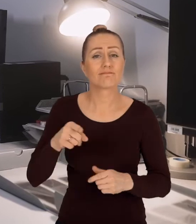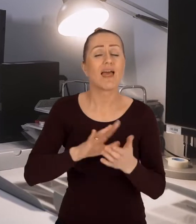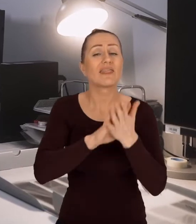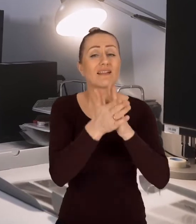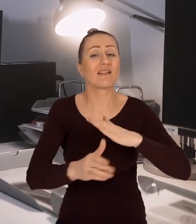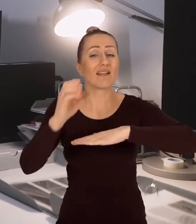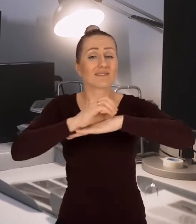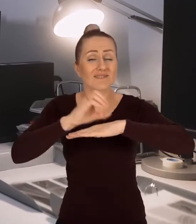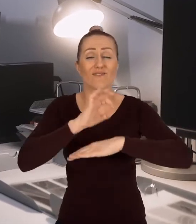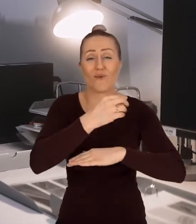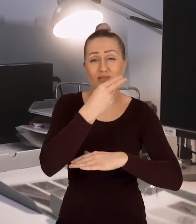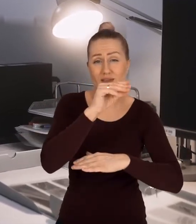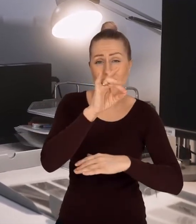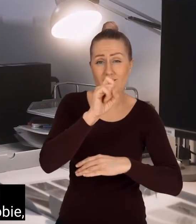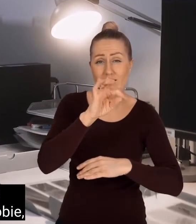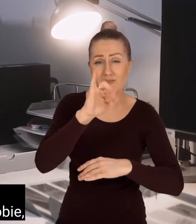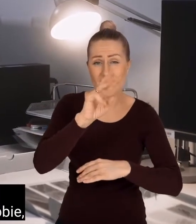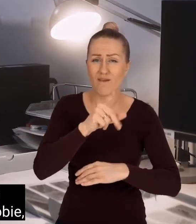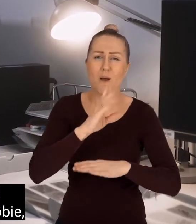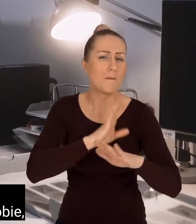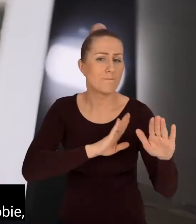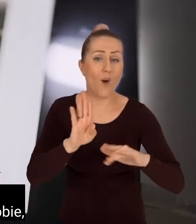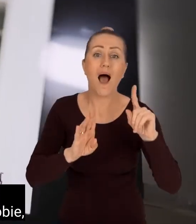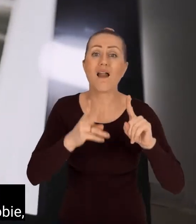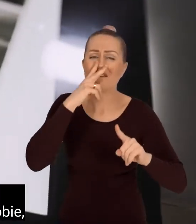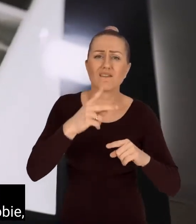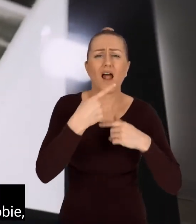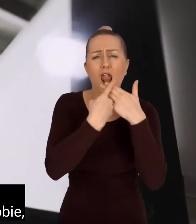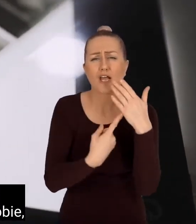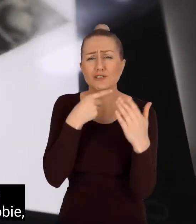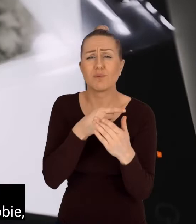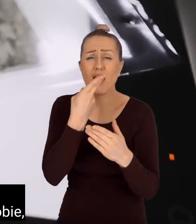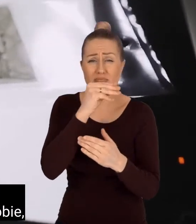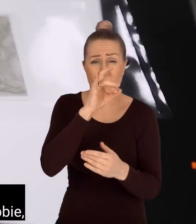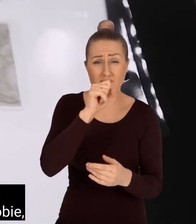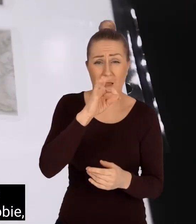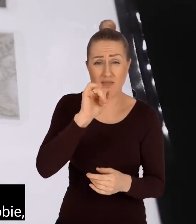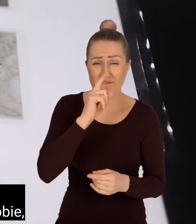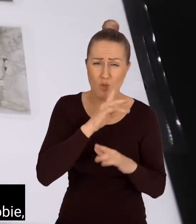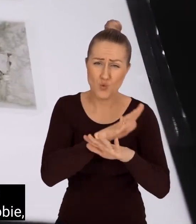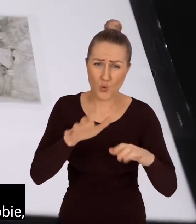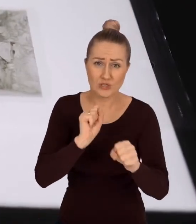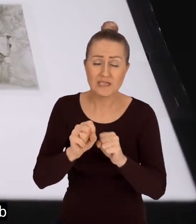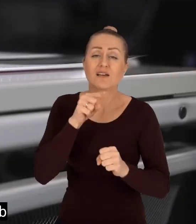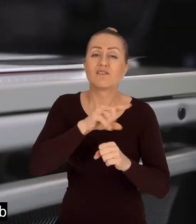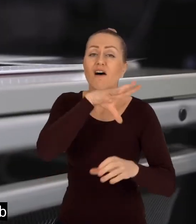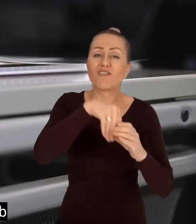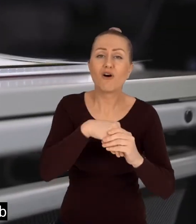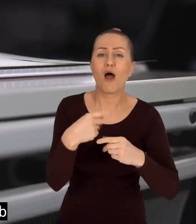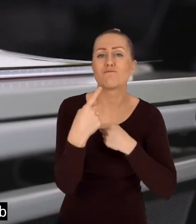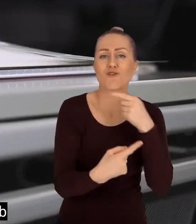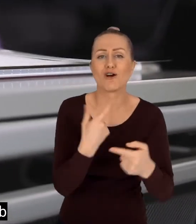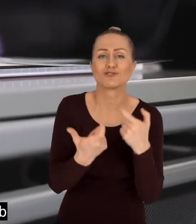Digitalizacja negatywów przebiega bardzo podobnie, jednak z uwagi na bardzo dużą ilość tego rodzaju materiału w naszym zasobie, proces ten